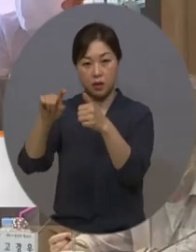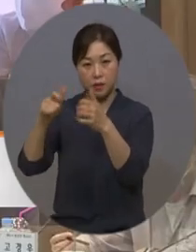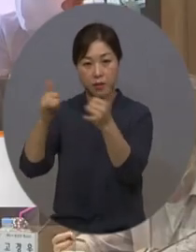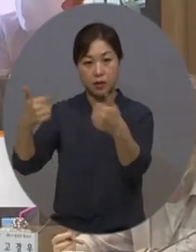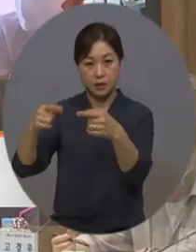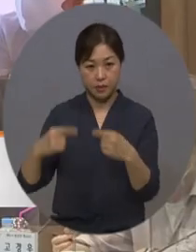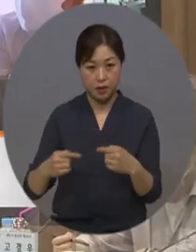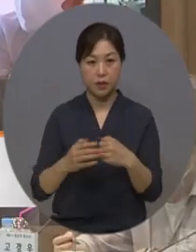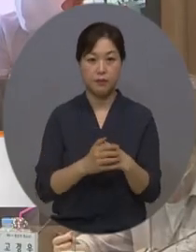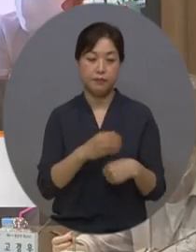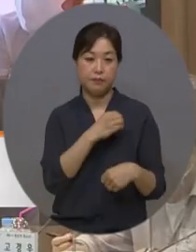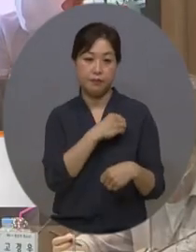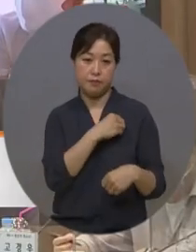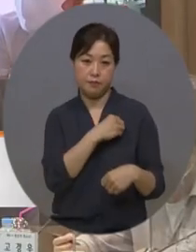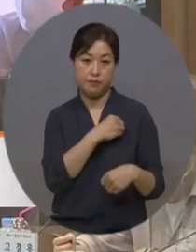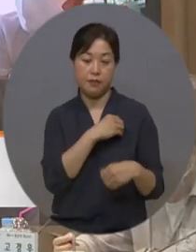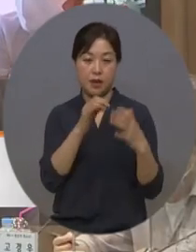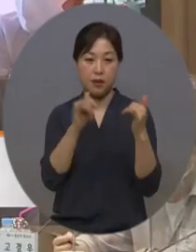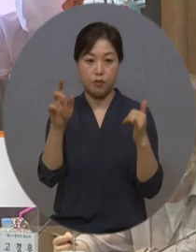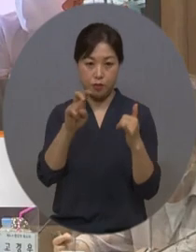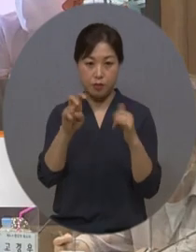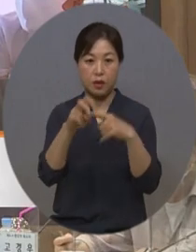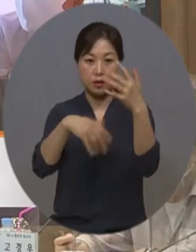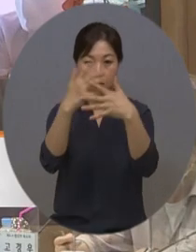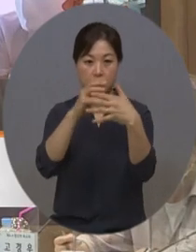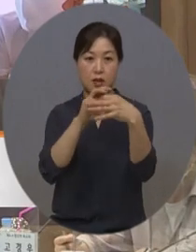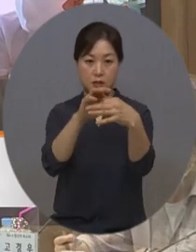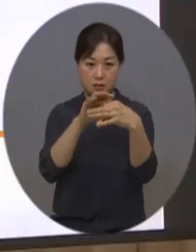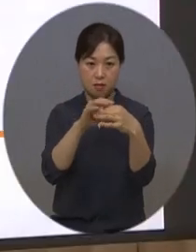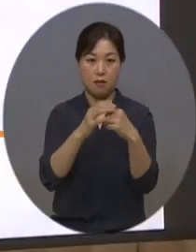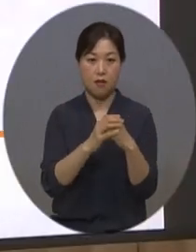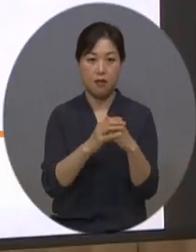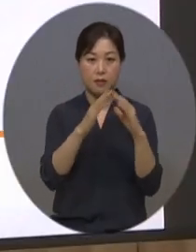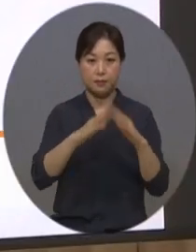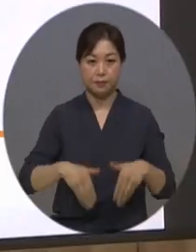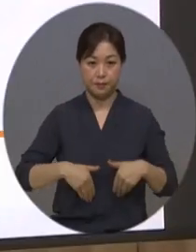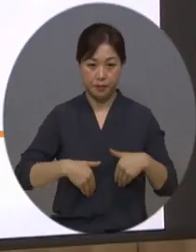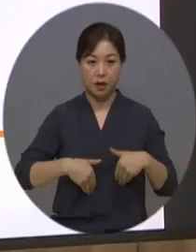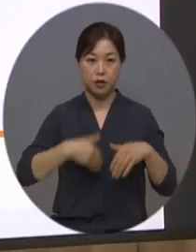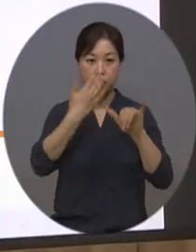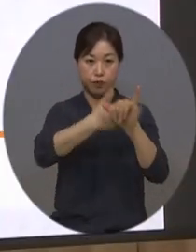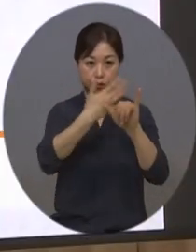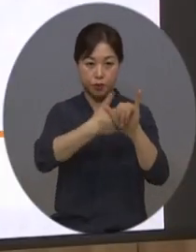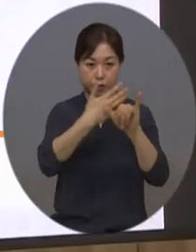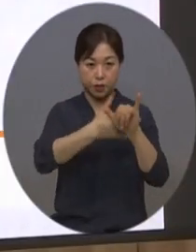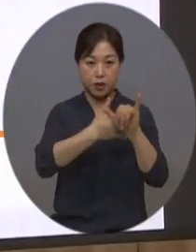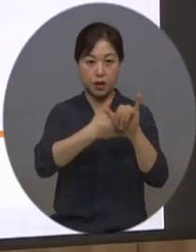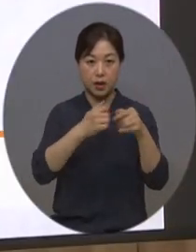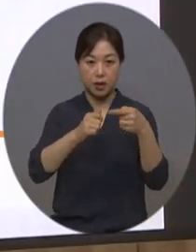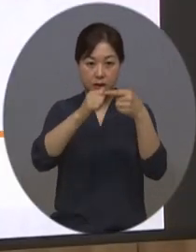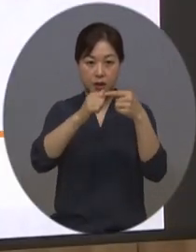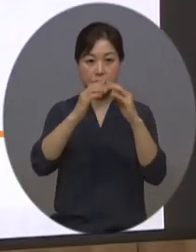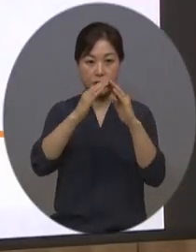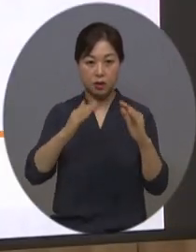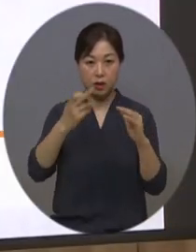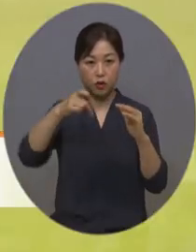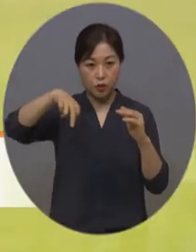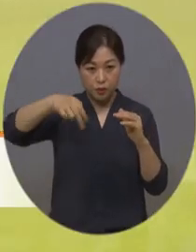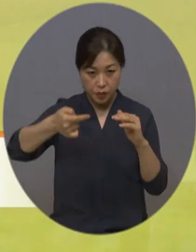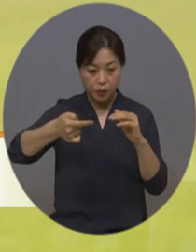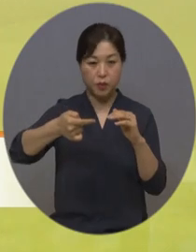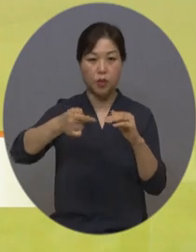청년 회원 20명은 영상으로 참여했으며, 전남도 공식 유튜브 채널인 으뜸 전남튜브로 생중계됐습니다.